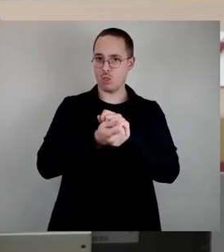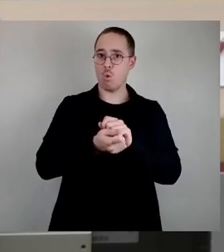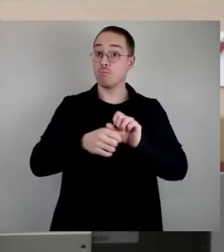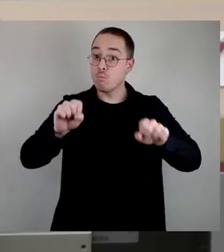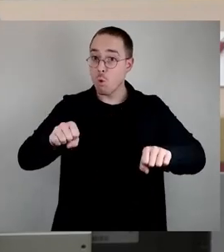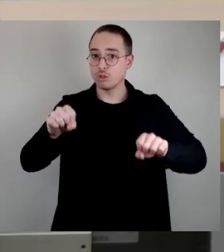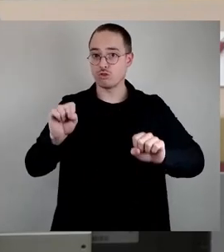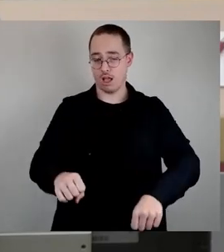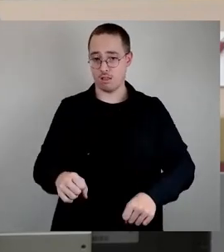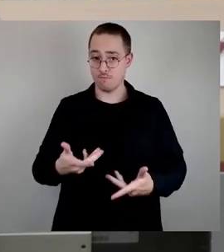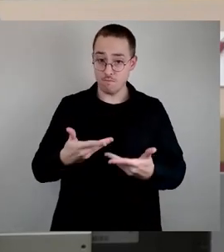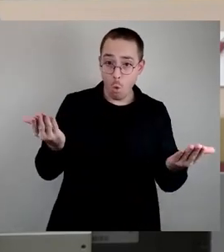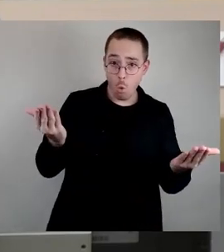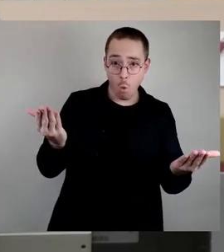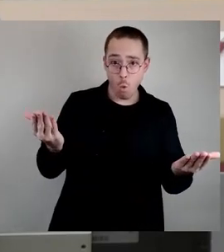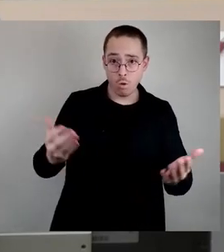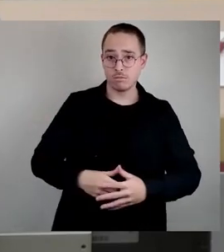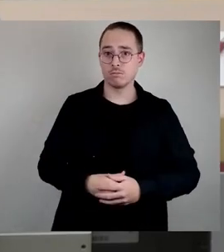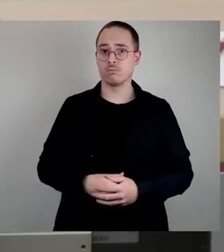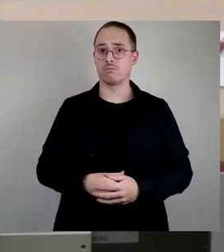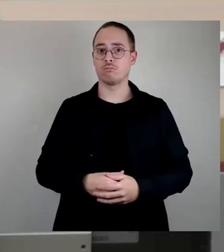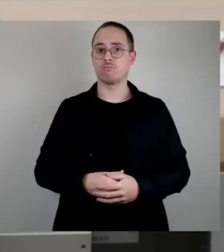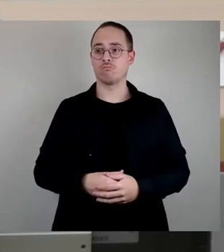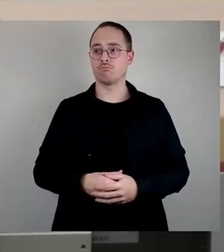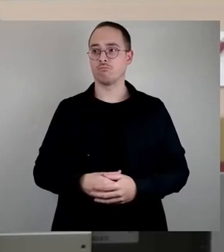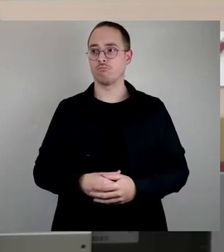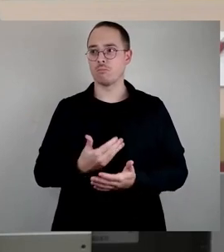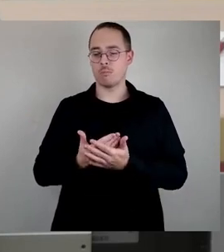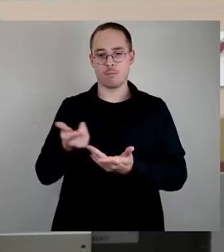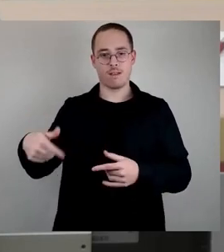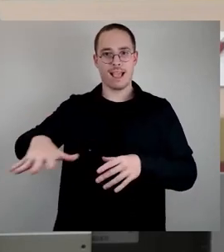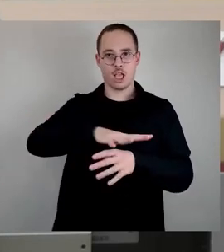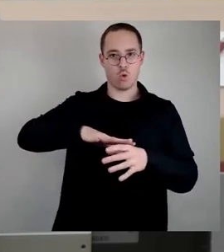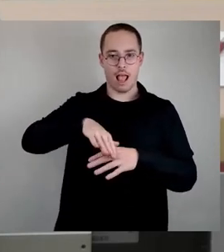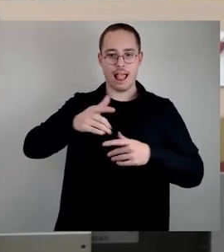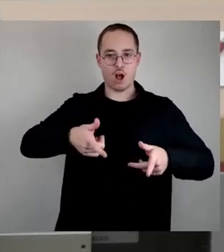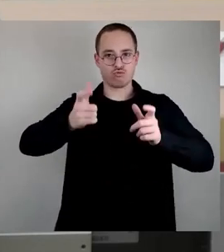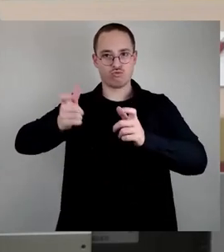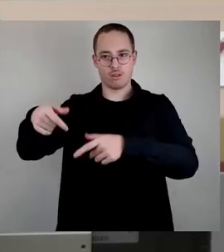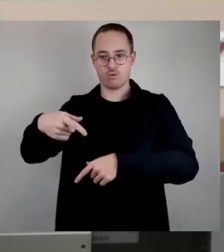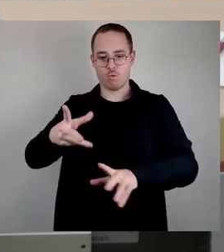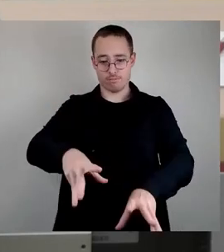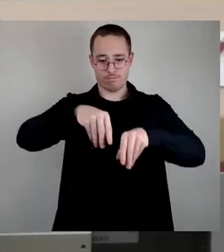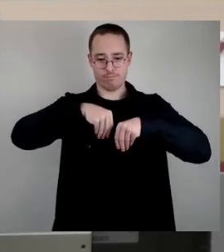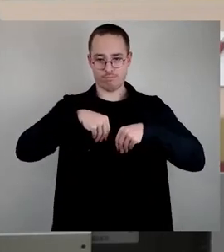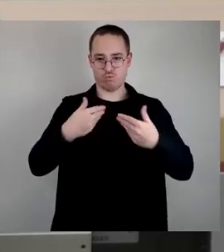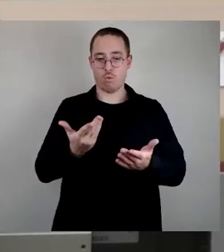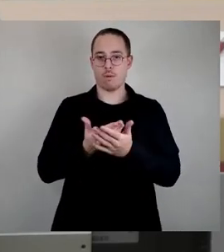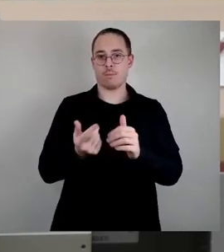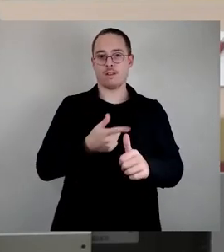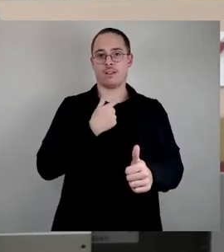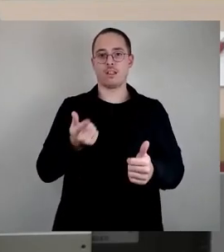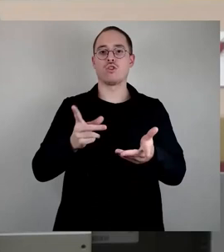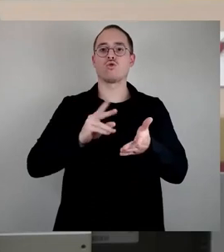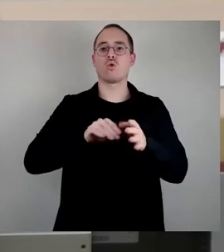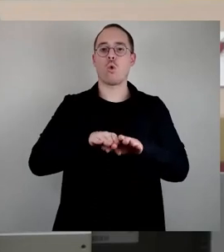auch Hinweise aus den Regionalkanferen, aus den Ausschüssen aufnehmen. Das ist einmal der Zuschnitt der Grundschulbezirke, das werden wir uns